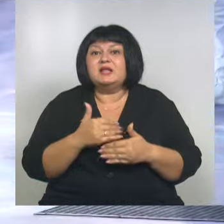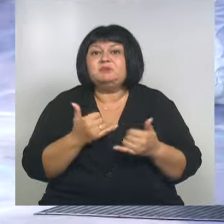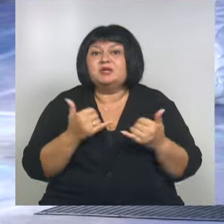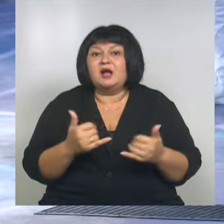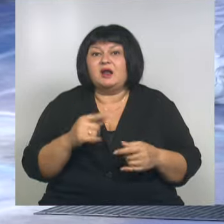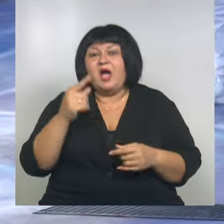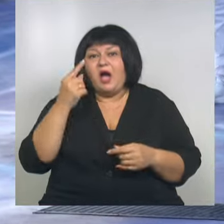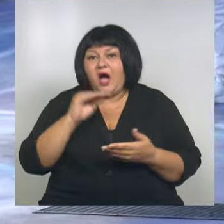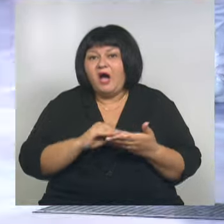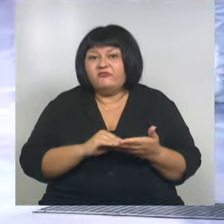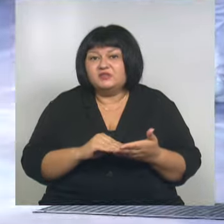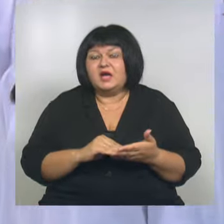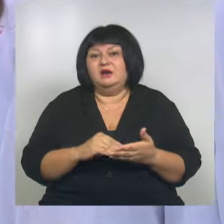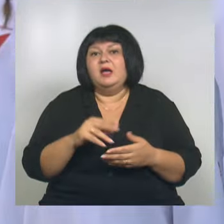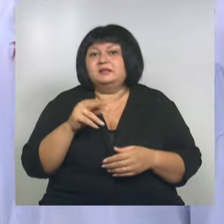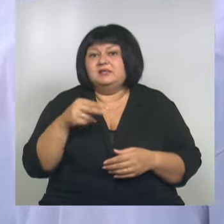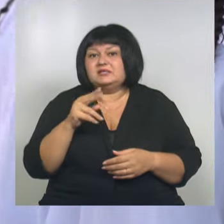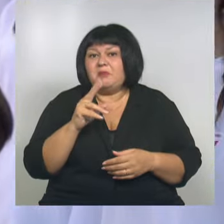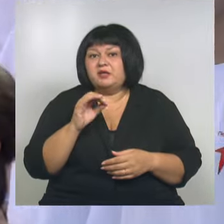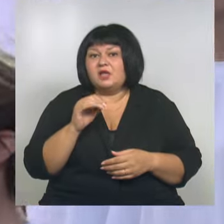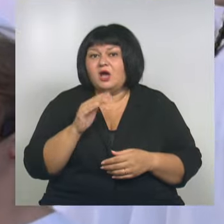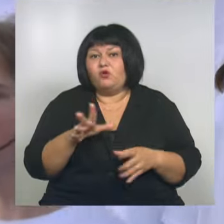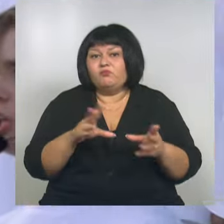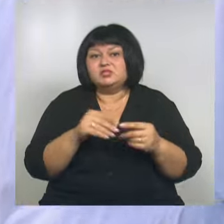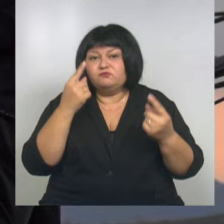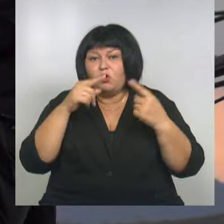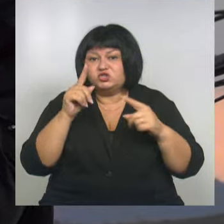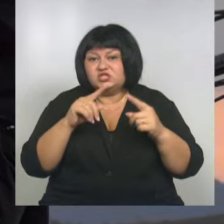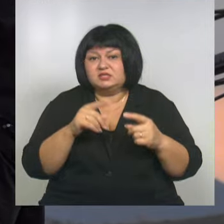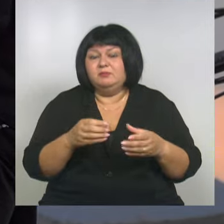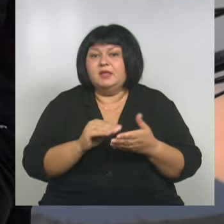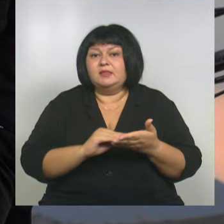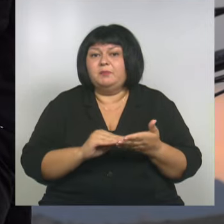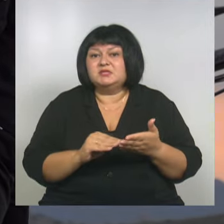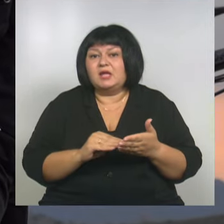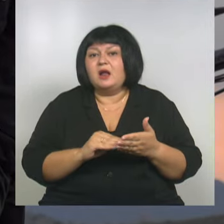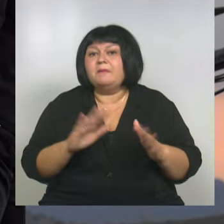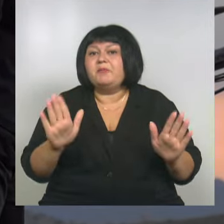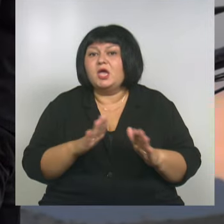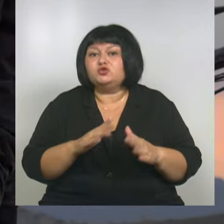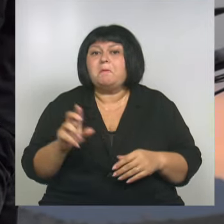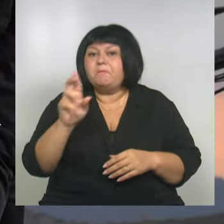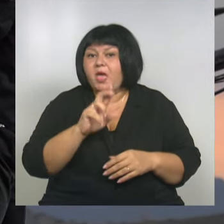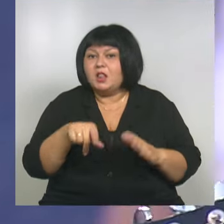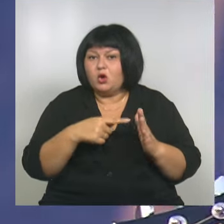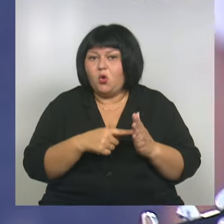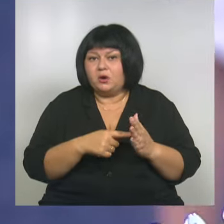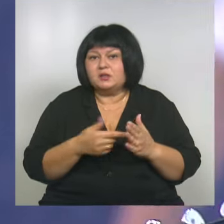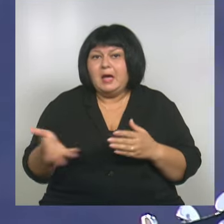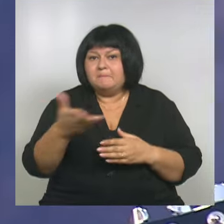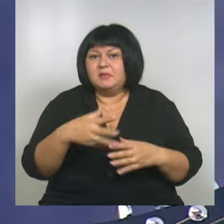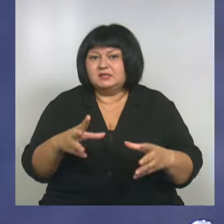-исполнитель и композитор Денис Майданов вместе с творческим коллективом написали песню «Белый город, мы с тобой».